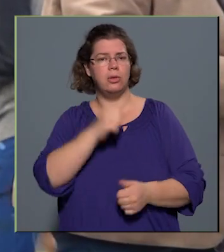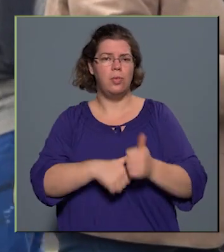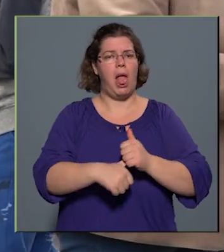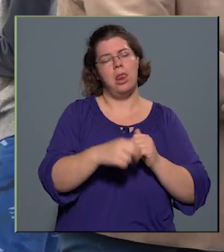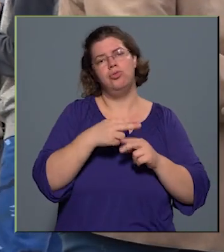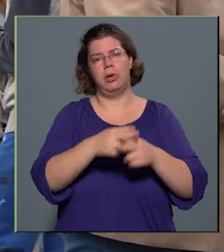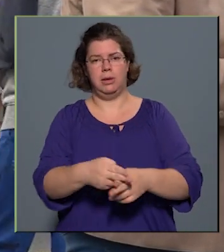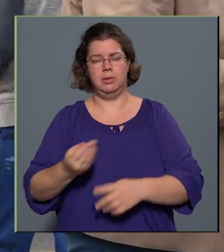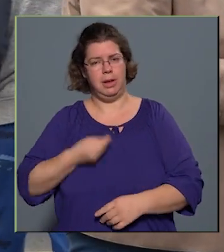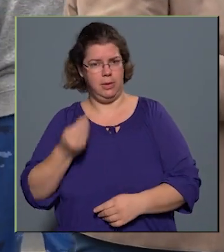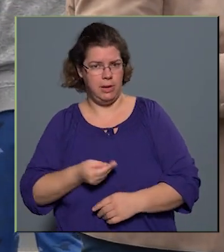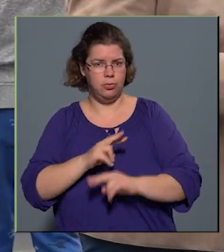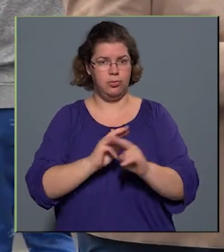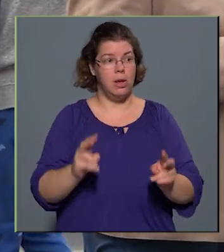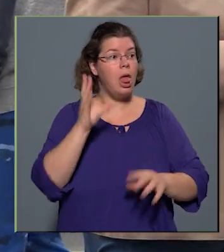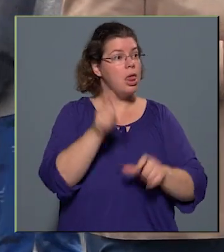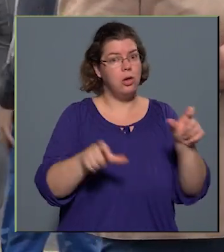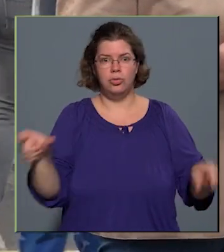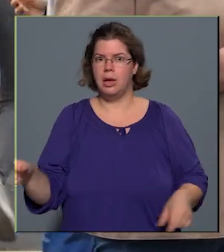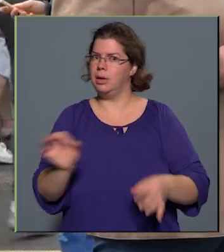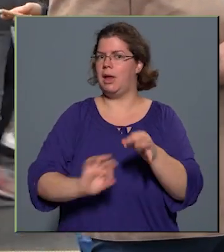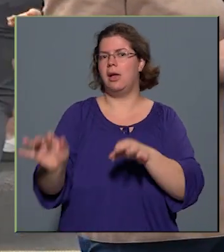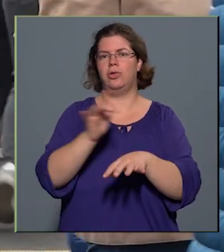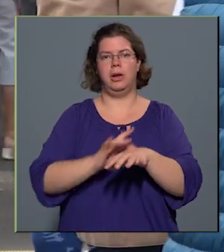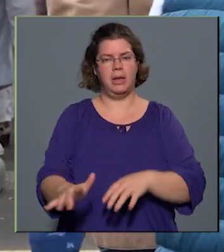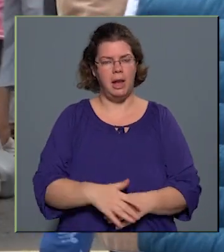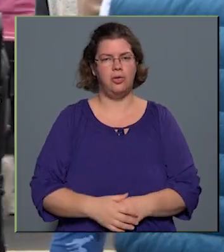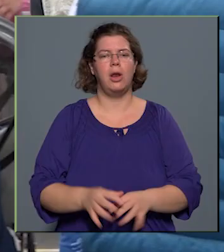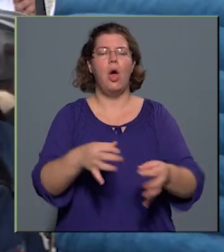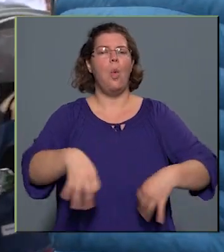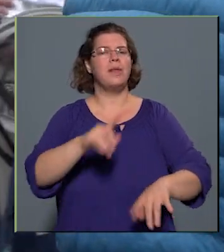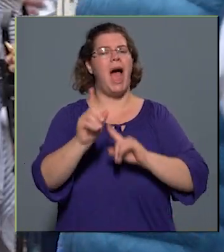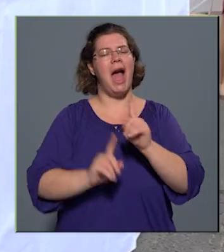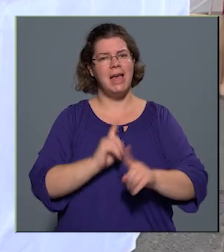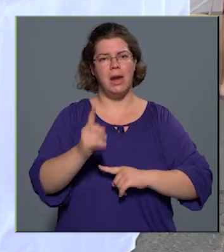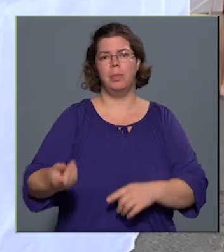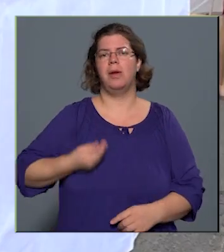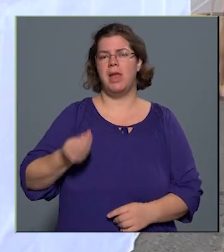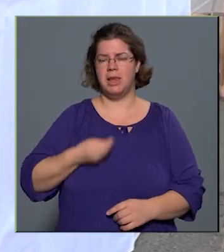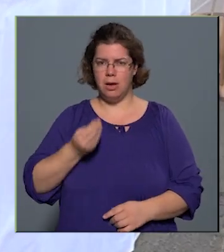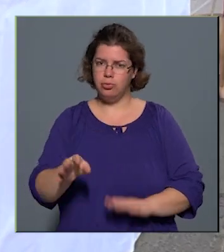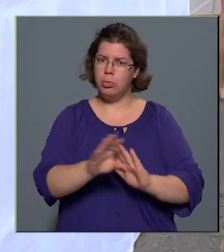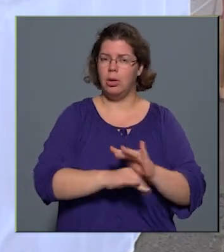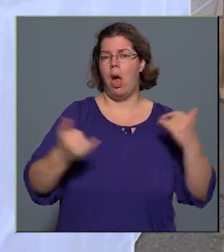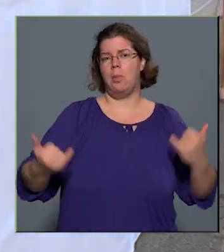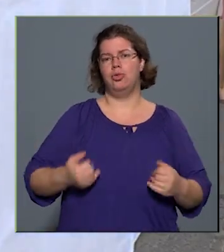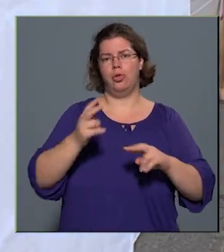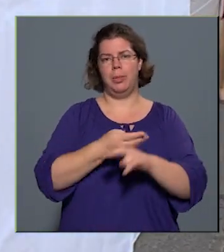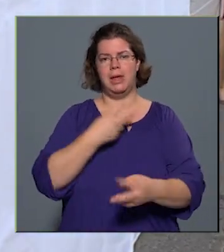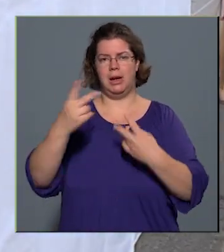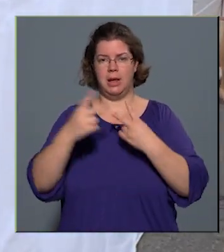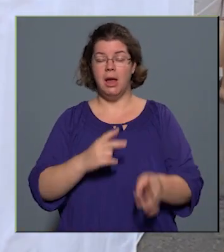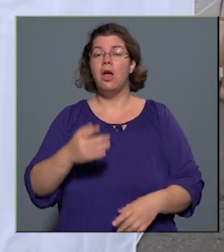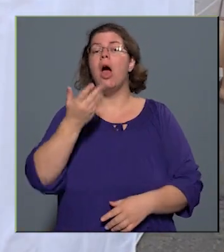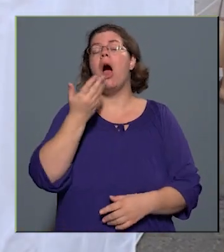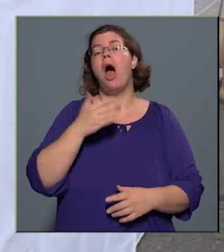rendelkezésére. A lakosságnak teljesen ingyenesen. Az országjáró prevenciós programsorozat most kőbányára látogatott és a